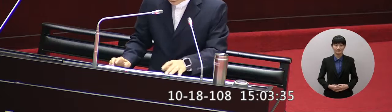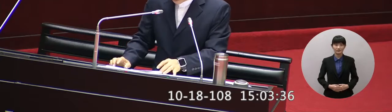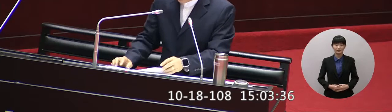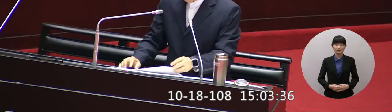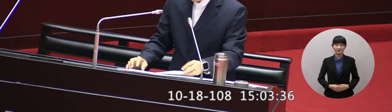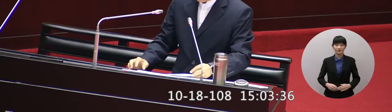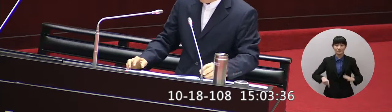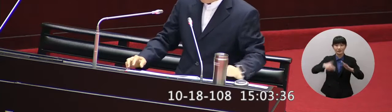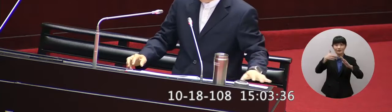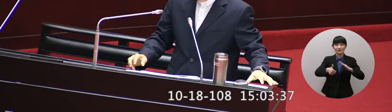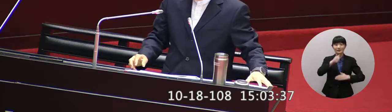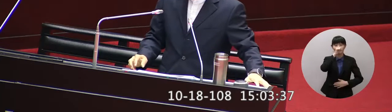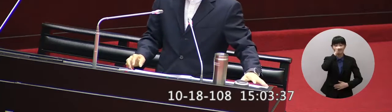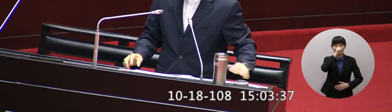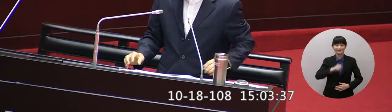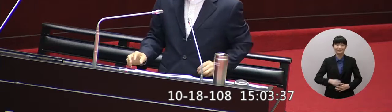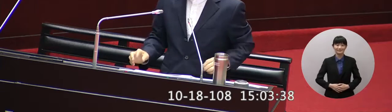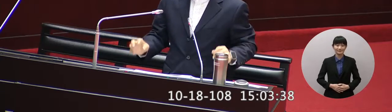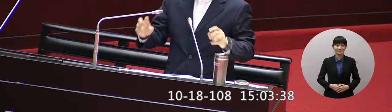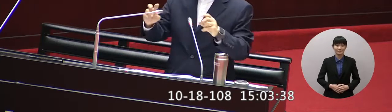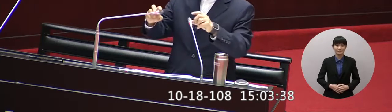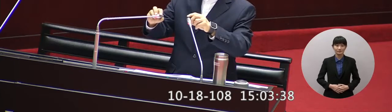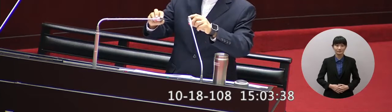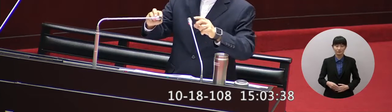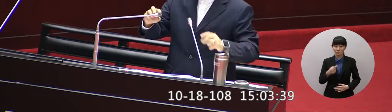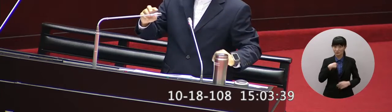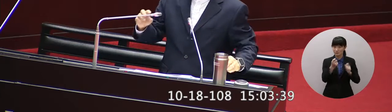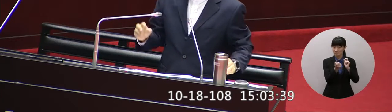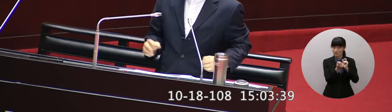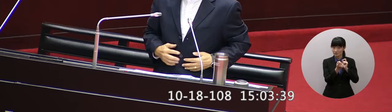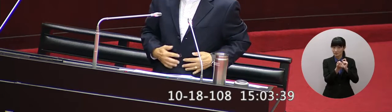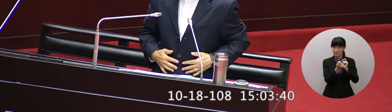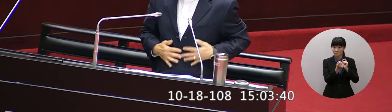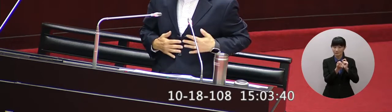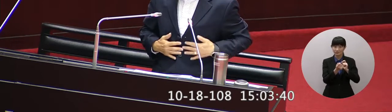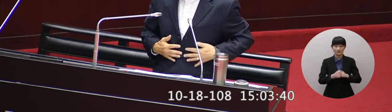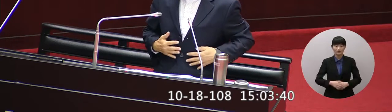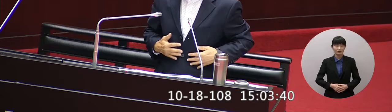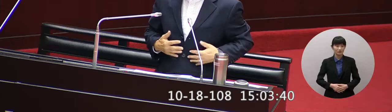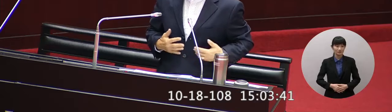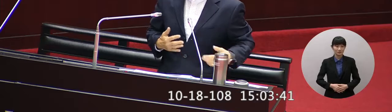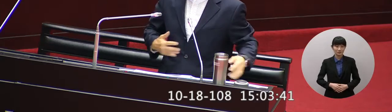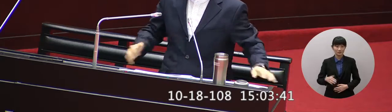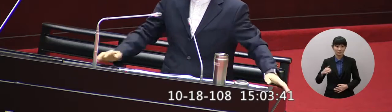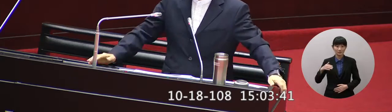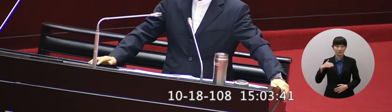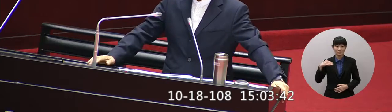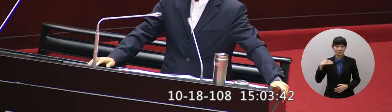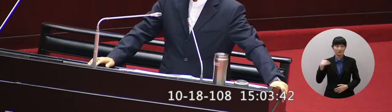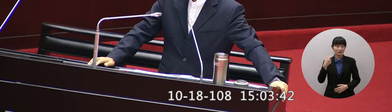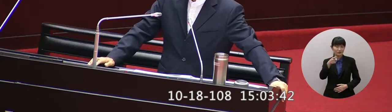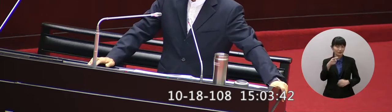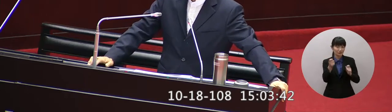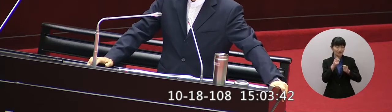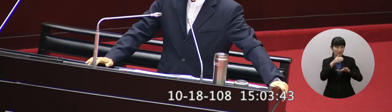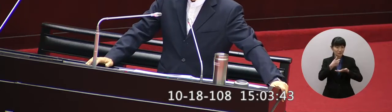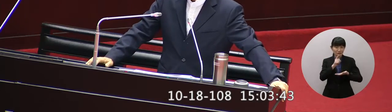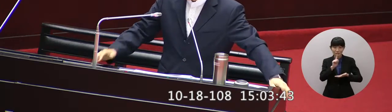蘇院長你好委員你好我最近不知道你最近吃什麼東西比較多